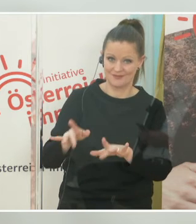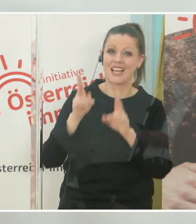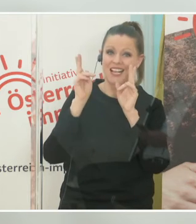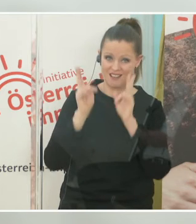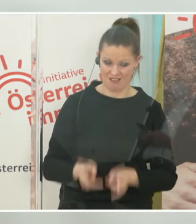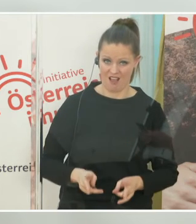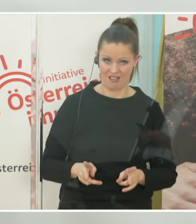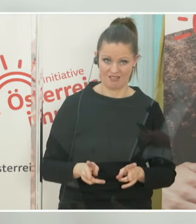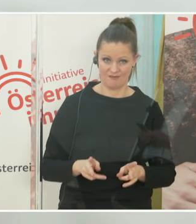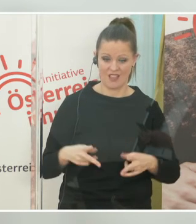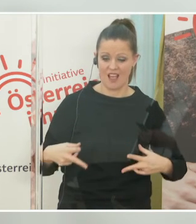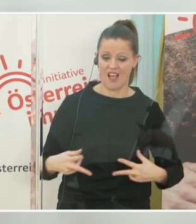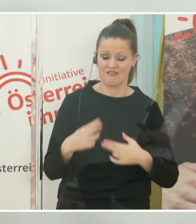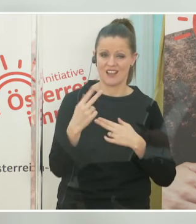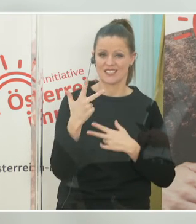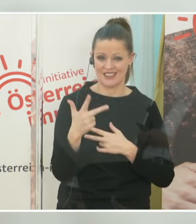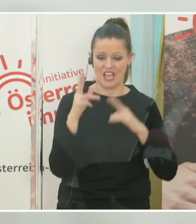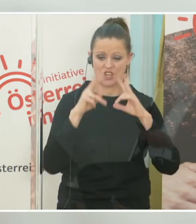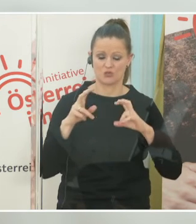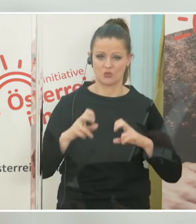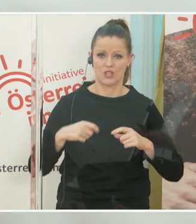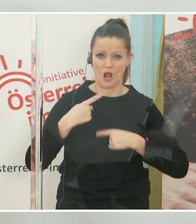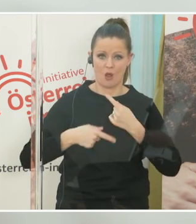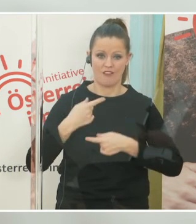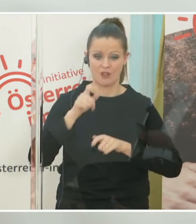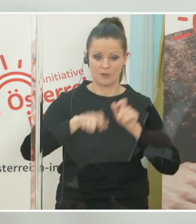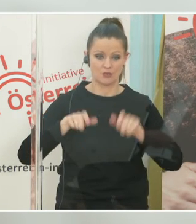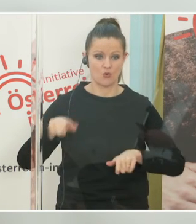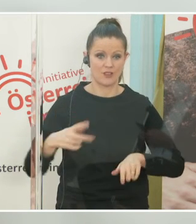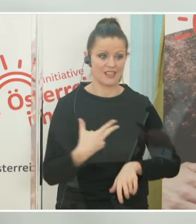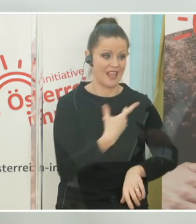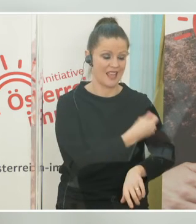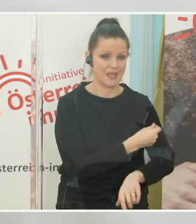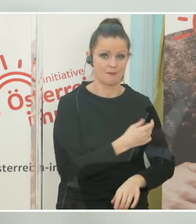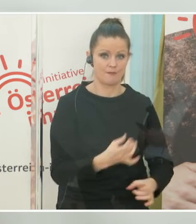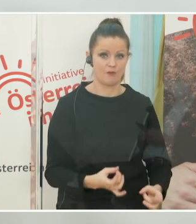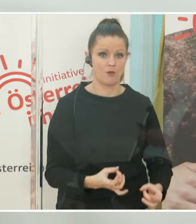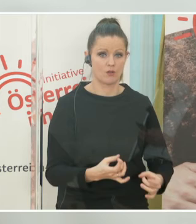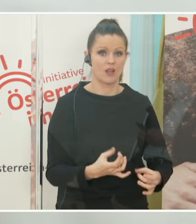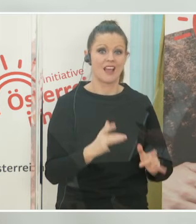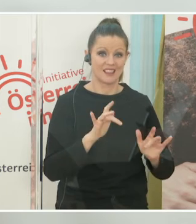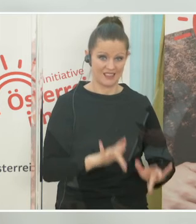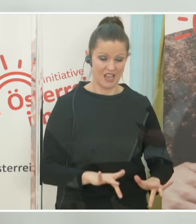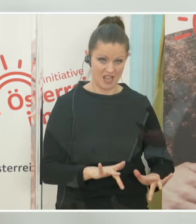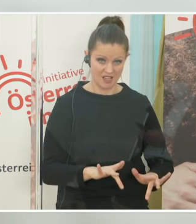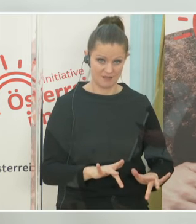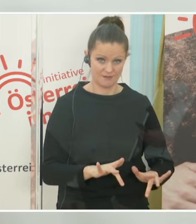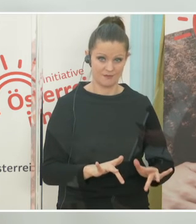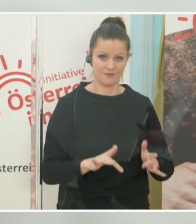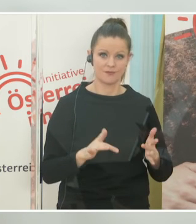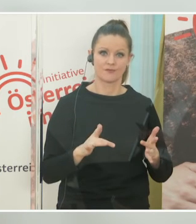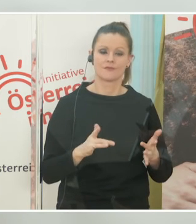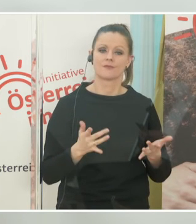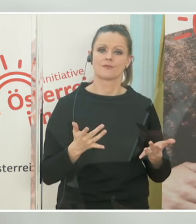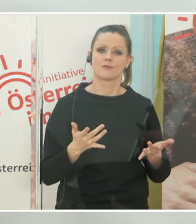verschiedensten Phase-III-Studien, dass Personen, die geimpft sind, nicht im selben Ausmaß epidemiologisch bedeutsam sind wie